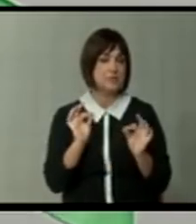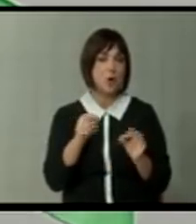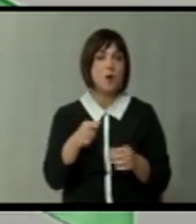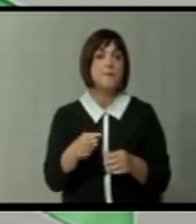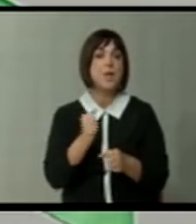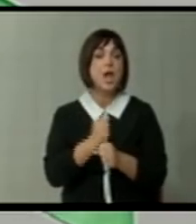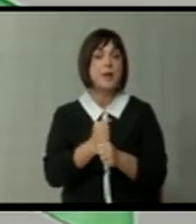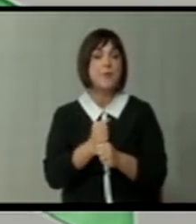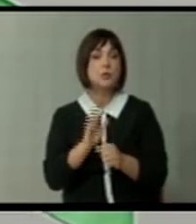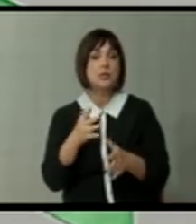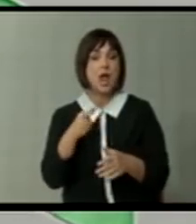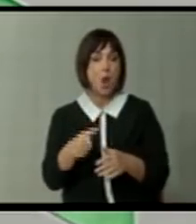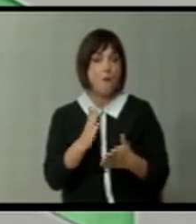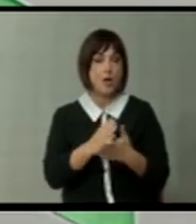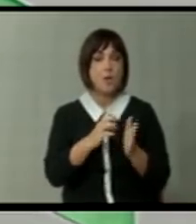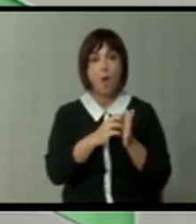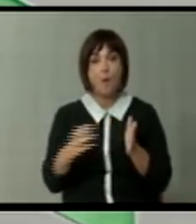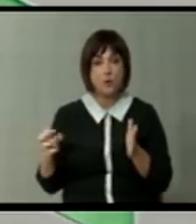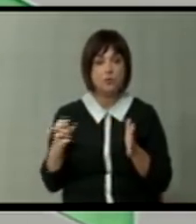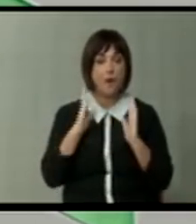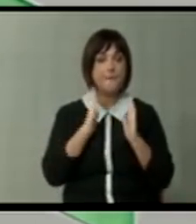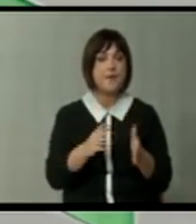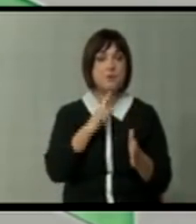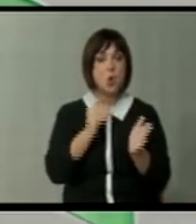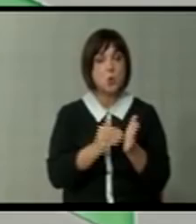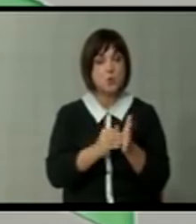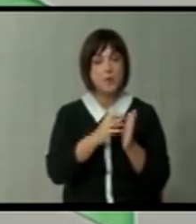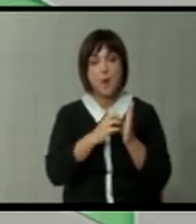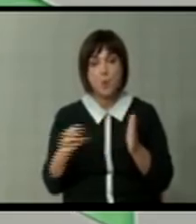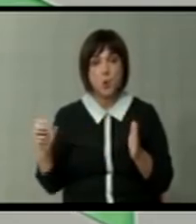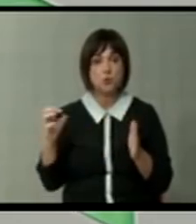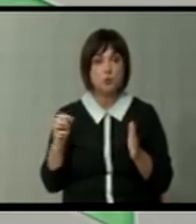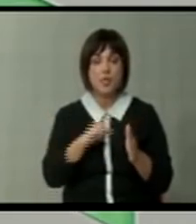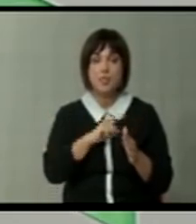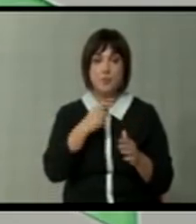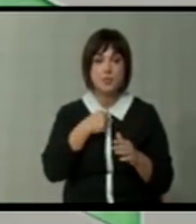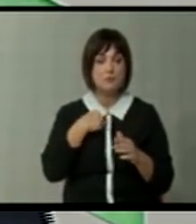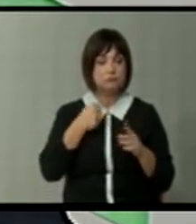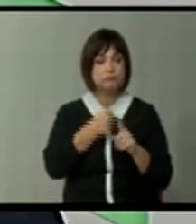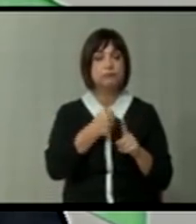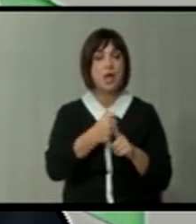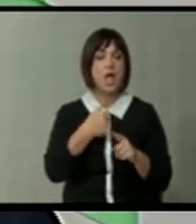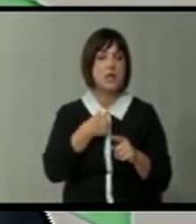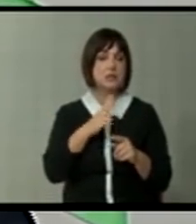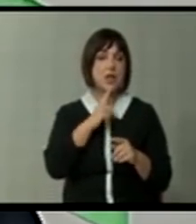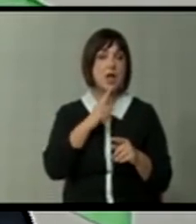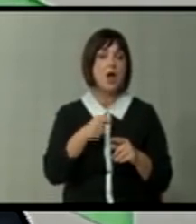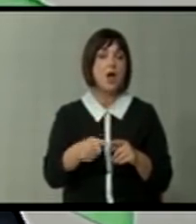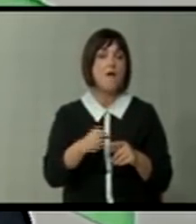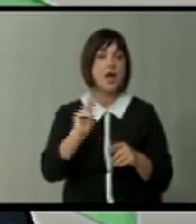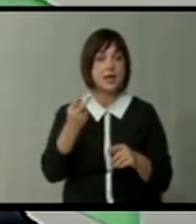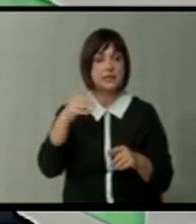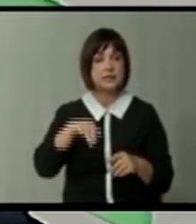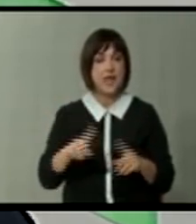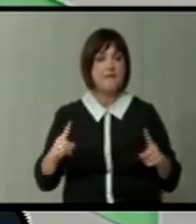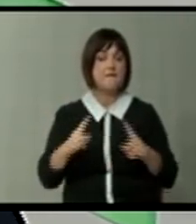Работава е дали ова ќе биде продолжено ово правец во кој треба да продолжи. Немојте да ме убедуват или ја треба некога да убедувам дека Катлица ја